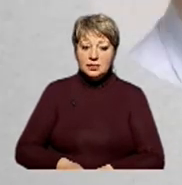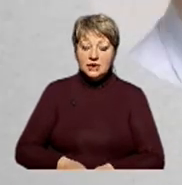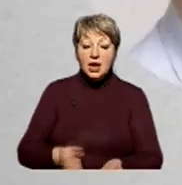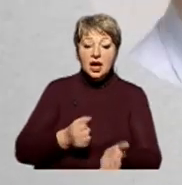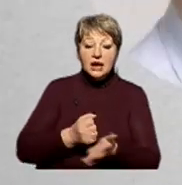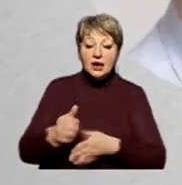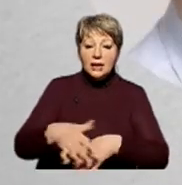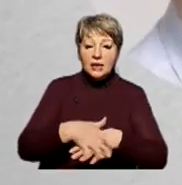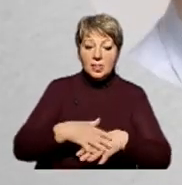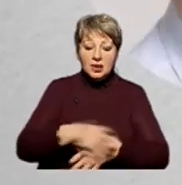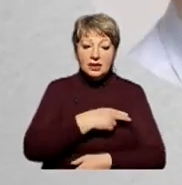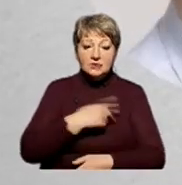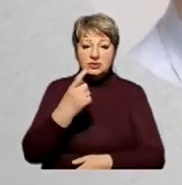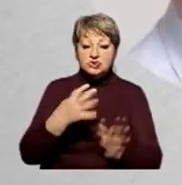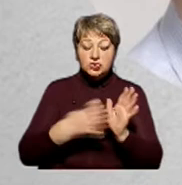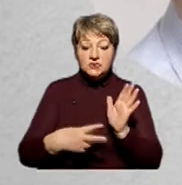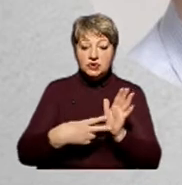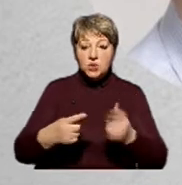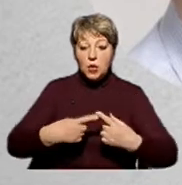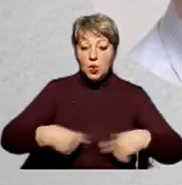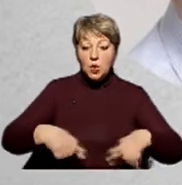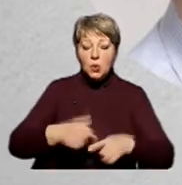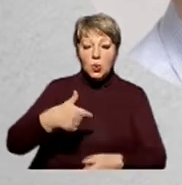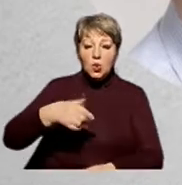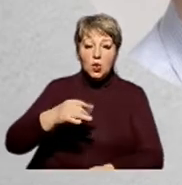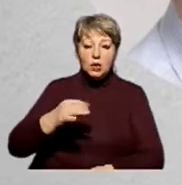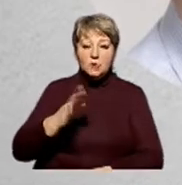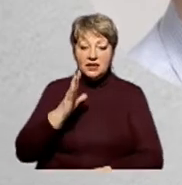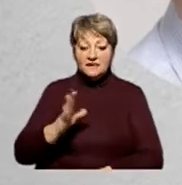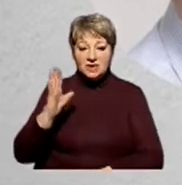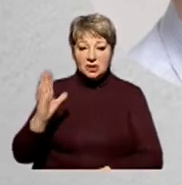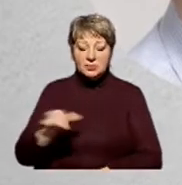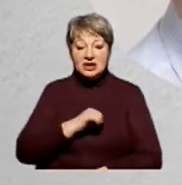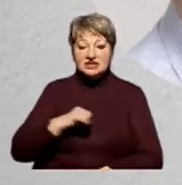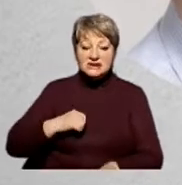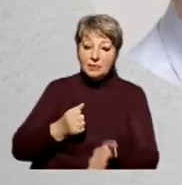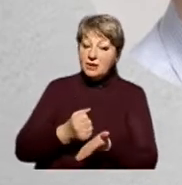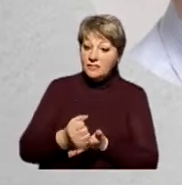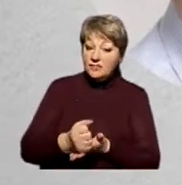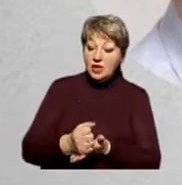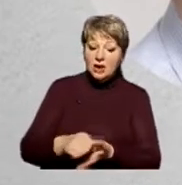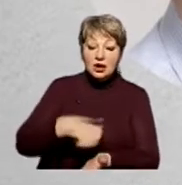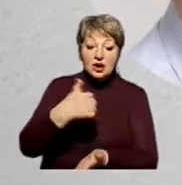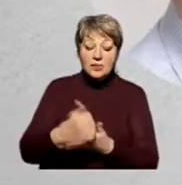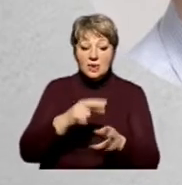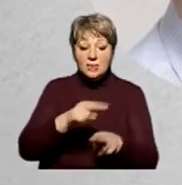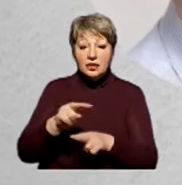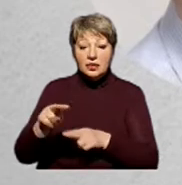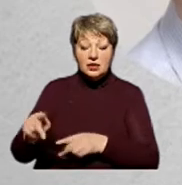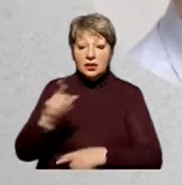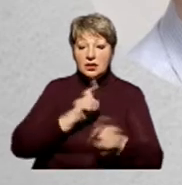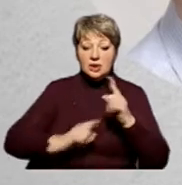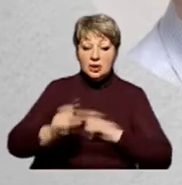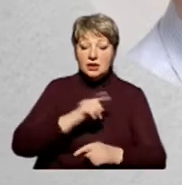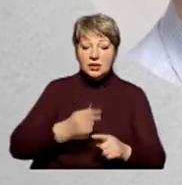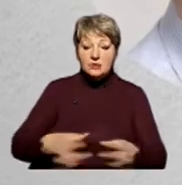Кандидат народні депутати по 197 округу Голуб Владислав Володимирович. Самовисуванець. Голова наглядової ради громадської